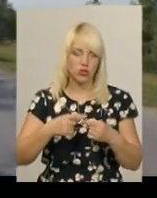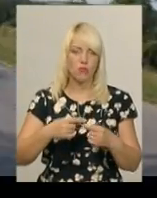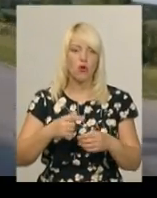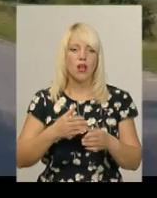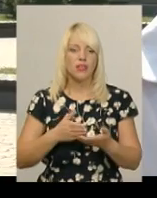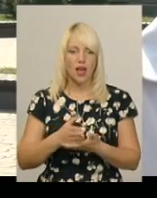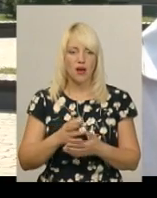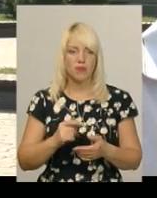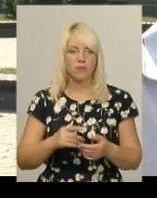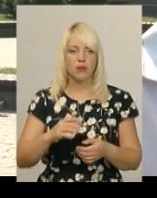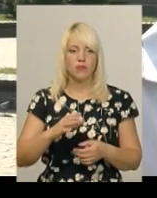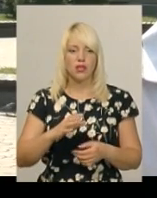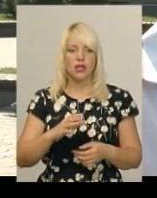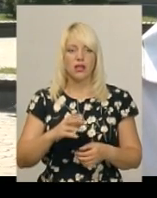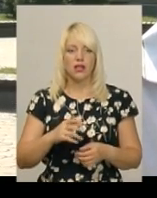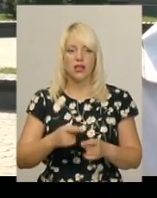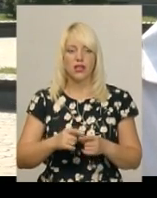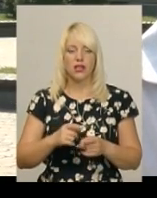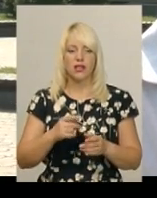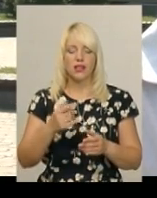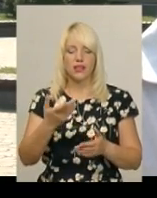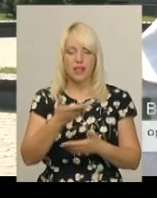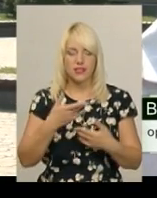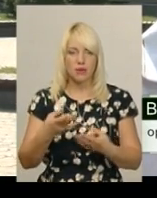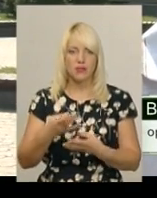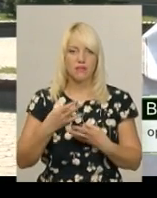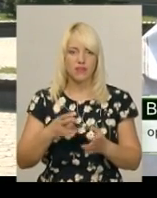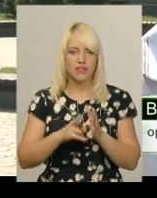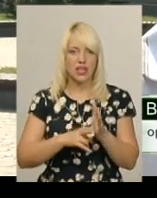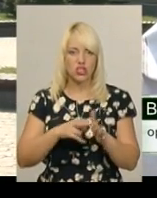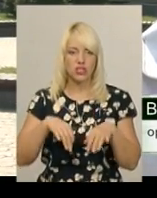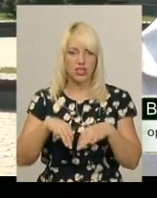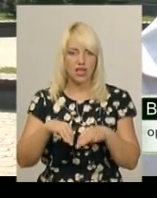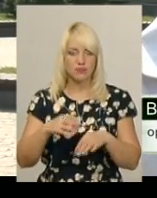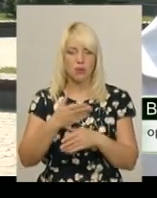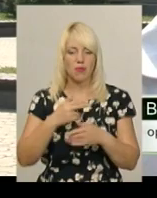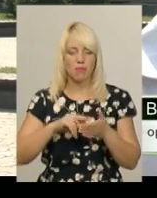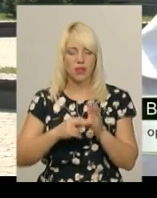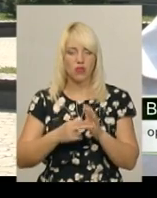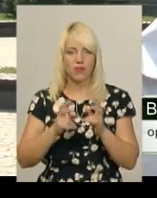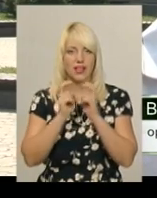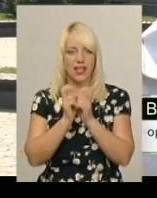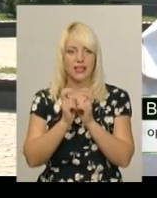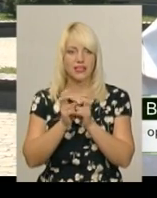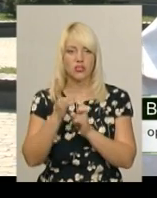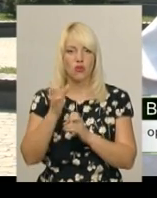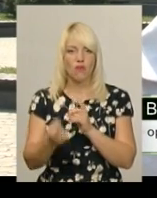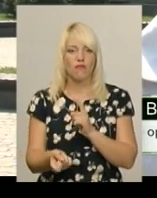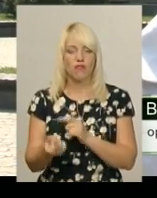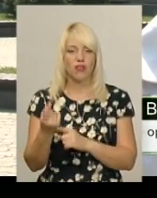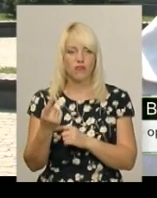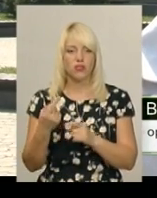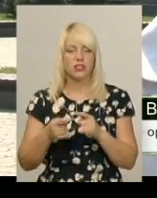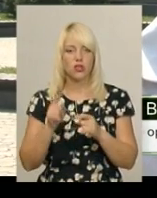довелося змінити. Нас підвів залізничний транспорт. Ми планували під'їхати електричкою, але виявилося,